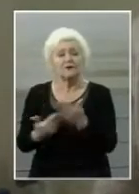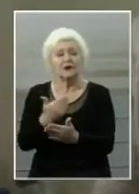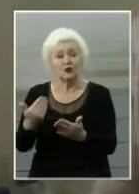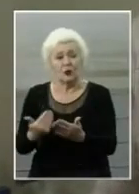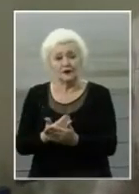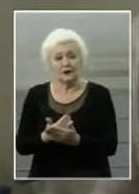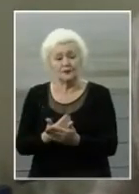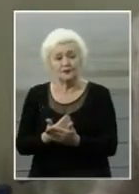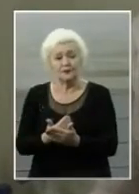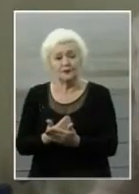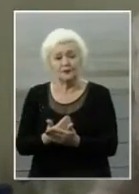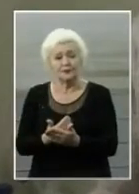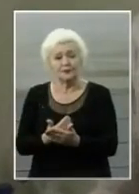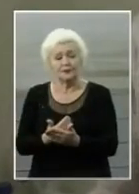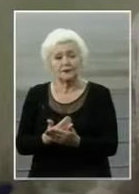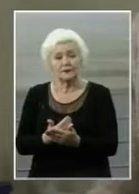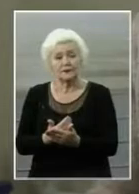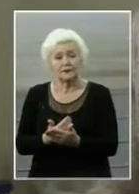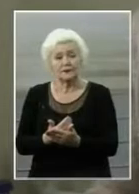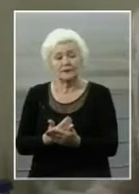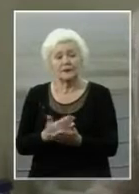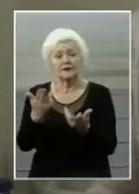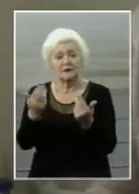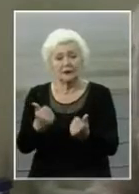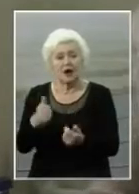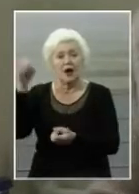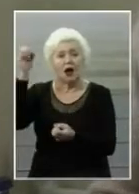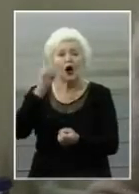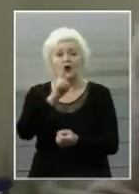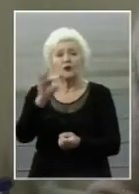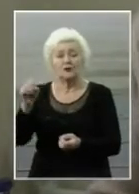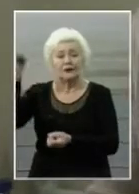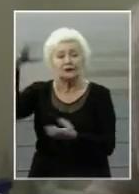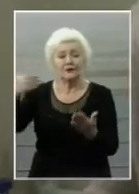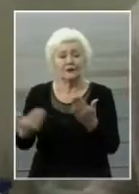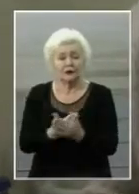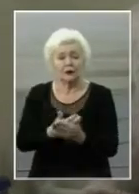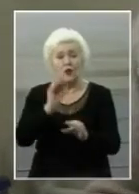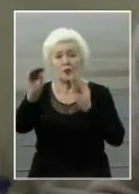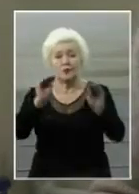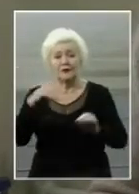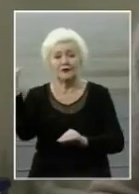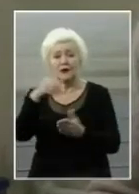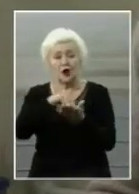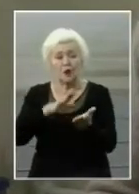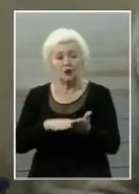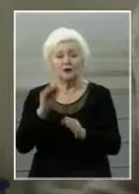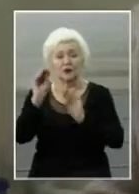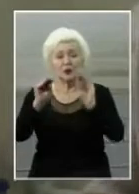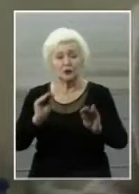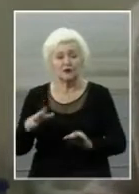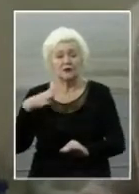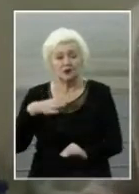прилади обліку встановлені,